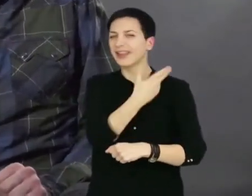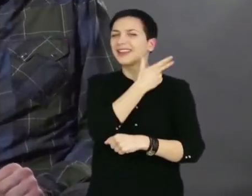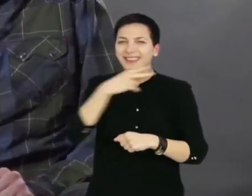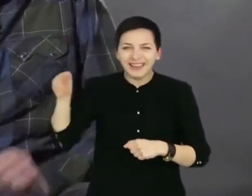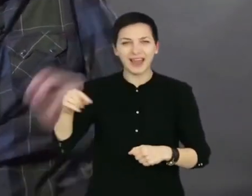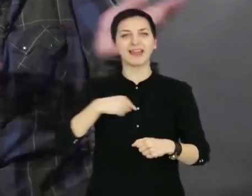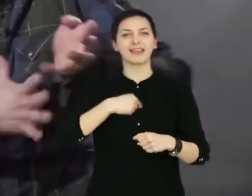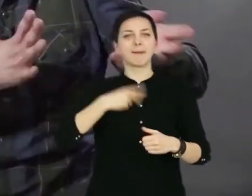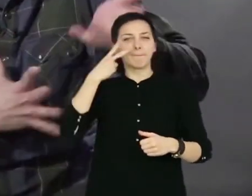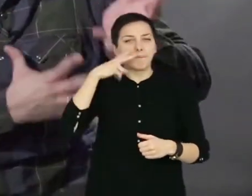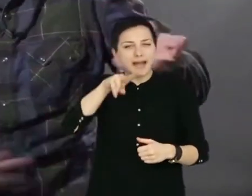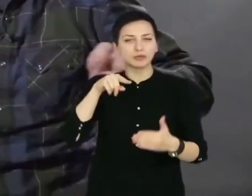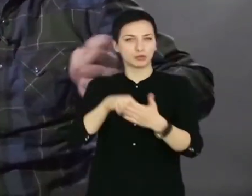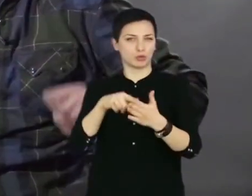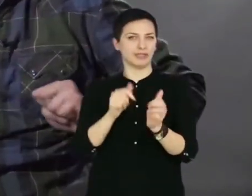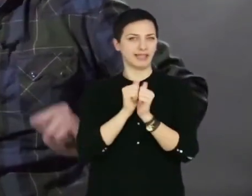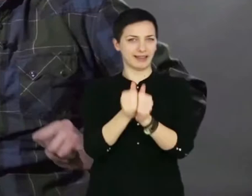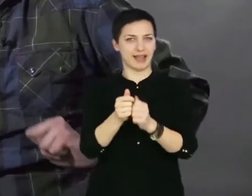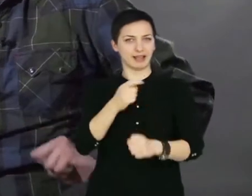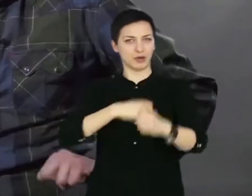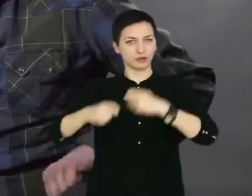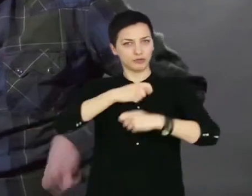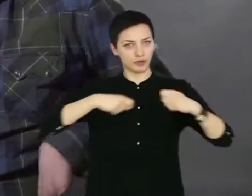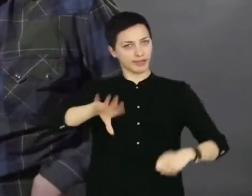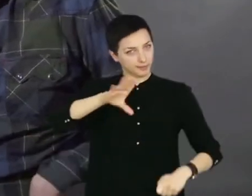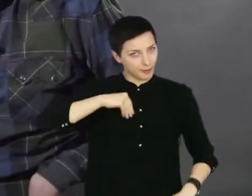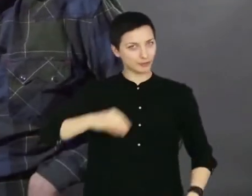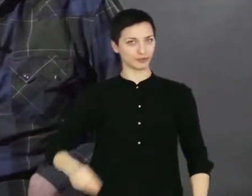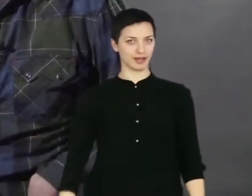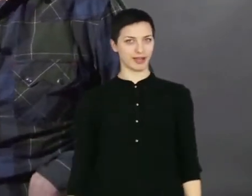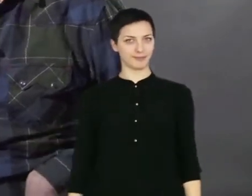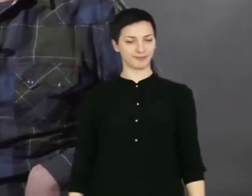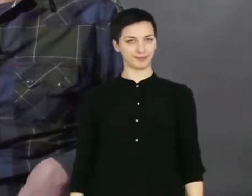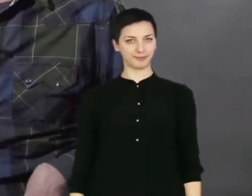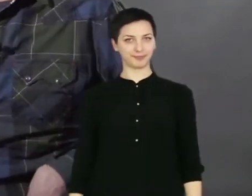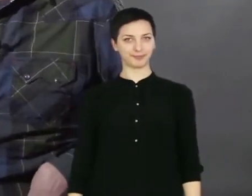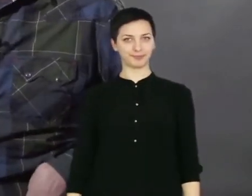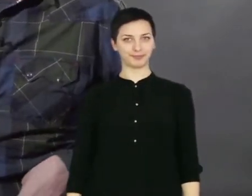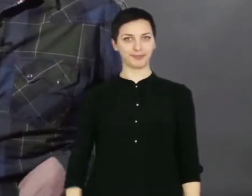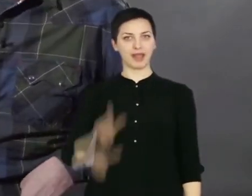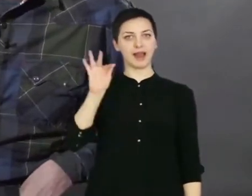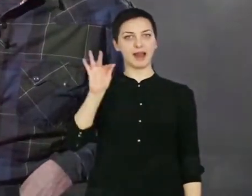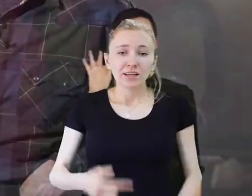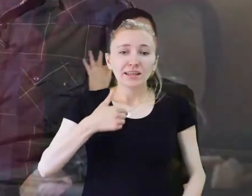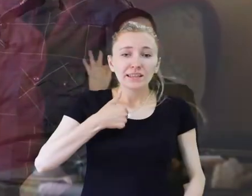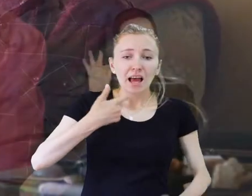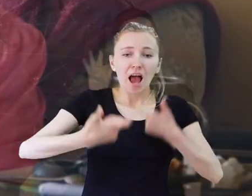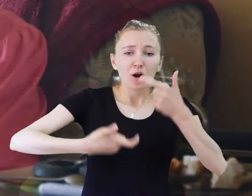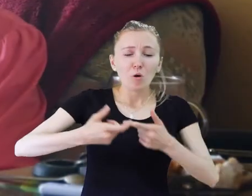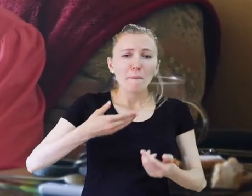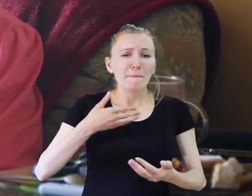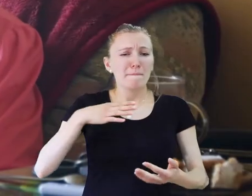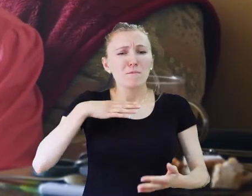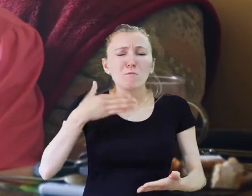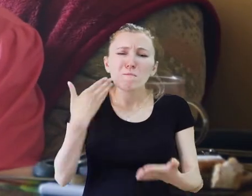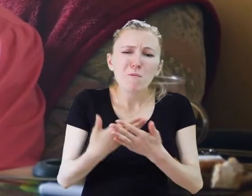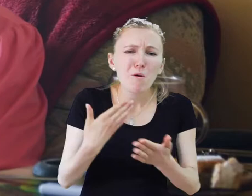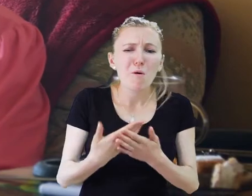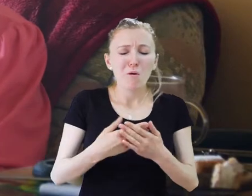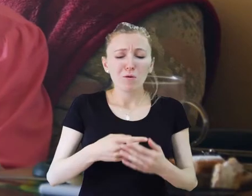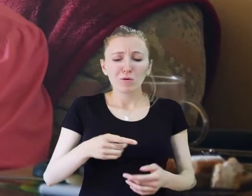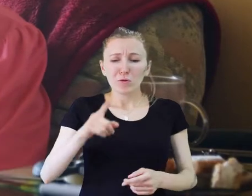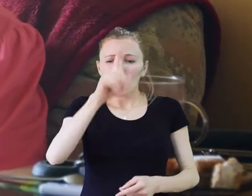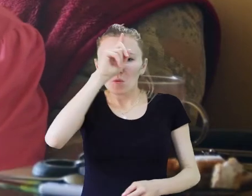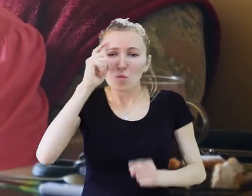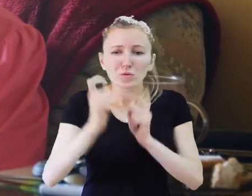do rozwiązania, a nie przeszkód, które ograniczają mnie w jakiś sposób. Po co ja to robiłam?